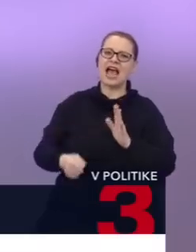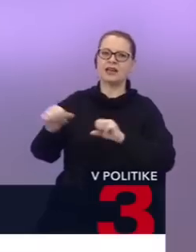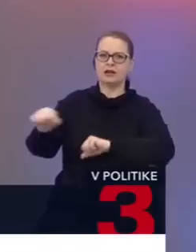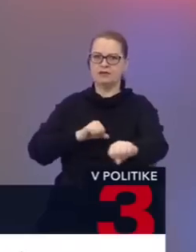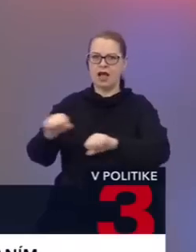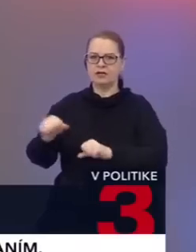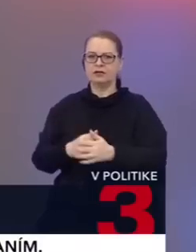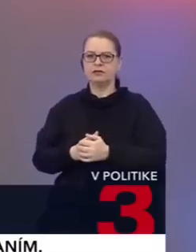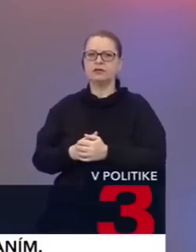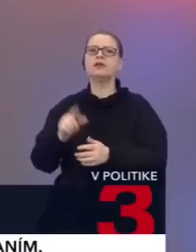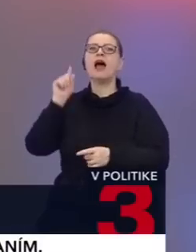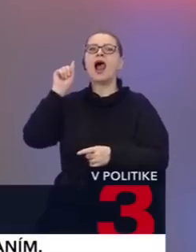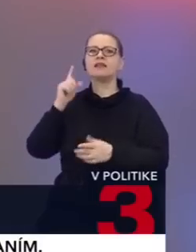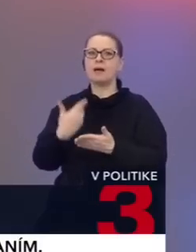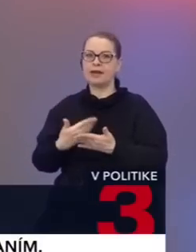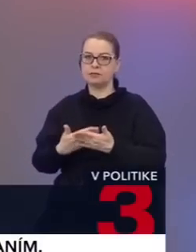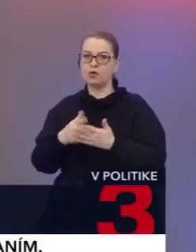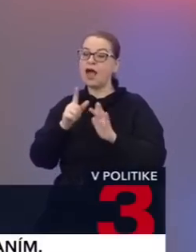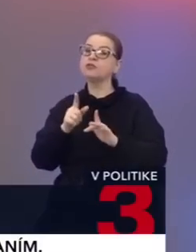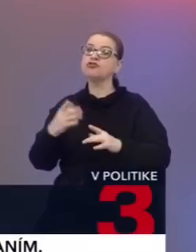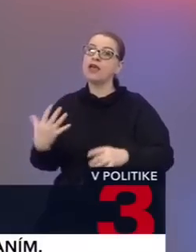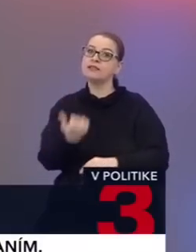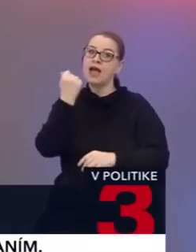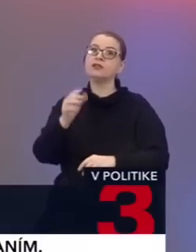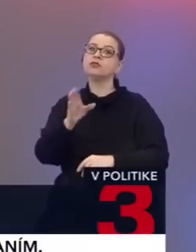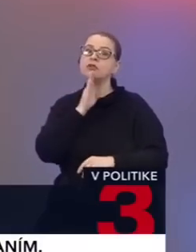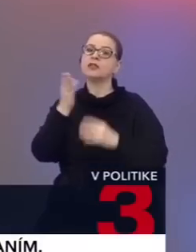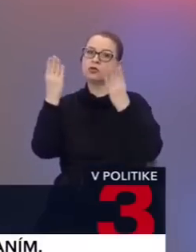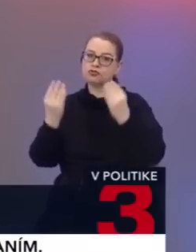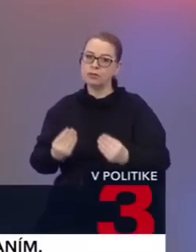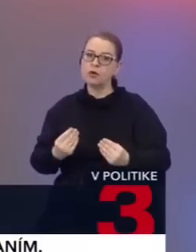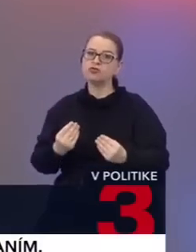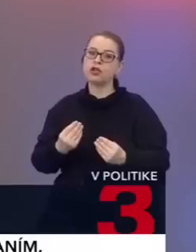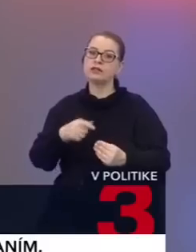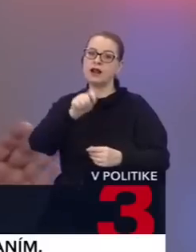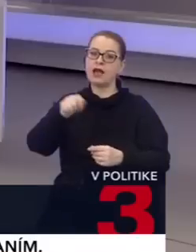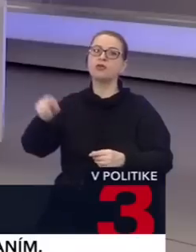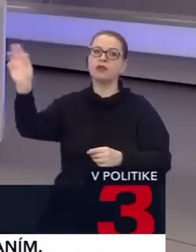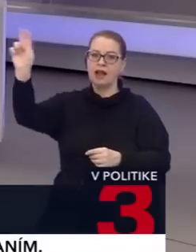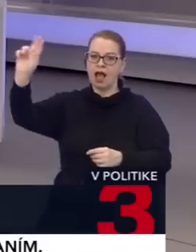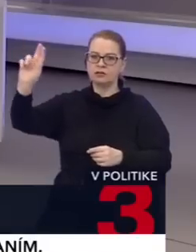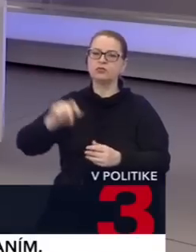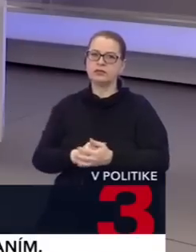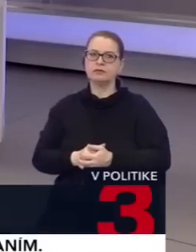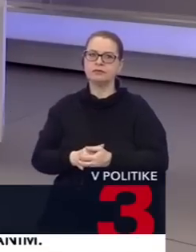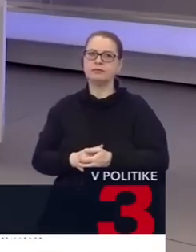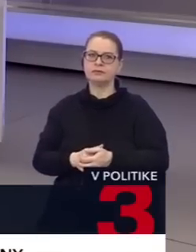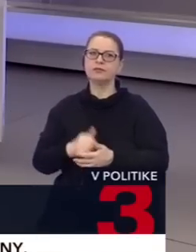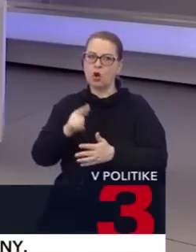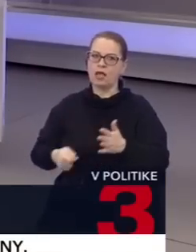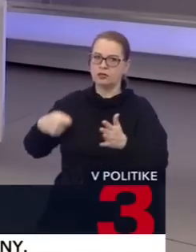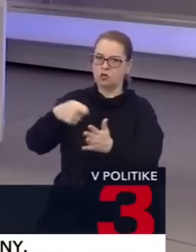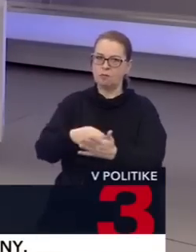predpokladu, že v parlamente nájdete dosťatok či počet poslancov, ktorí vám za to zahlasujú. To len ako dovetok hovorím.